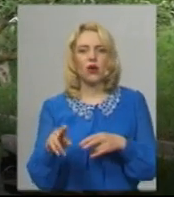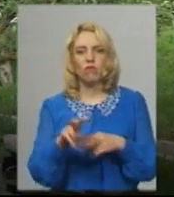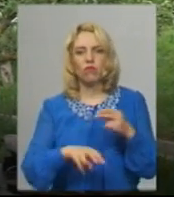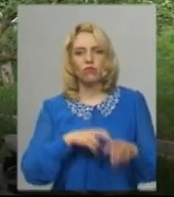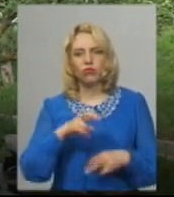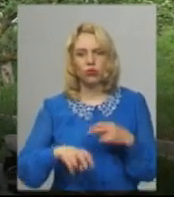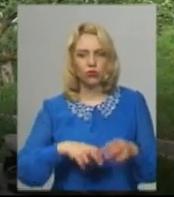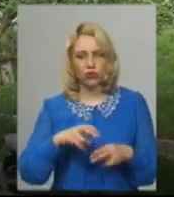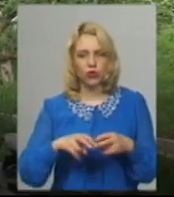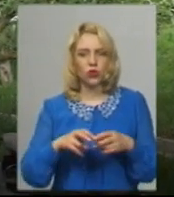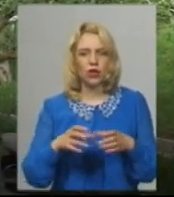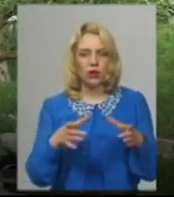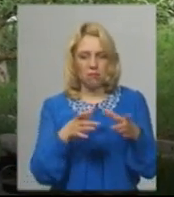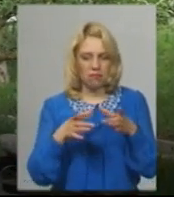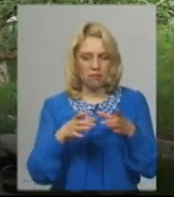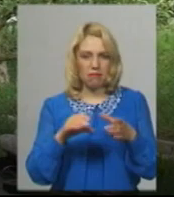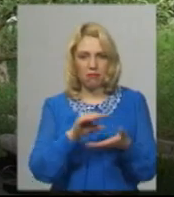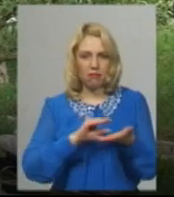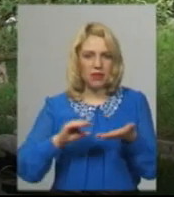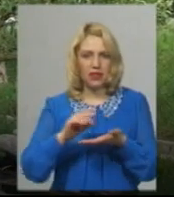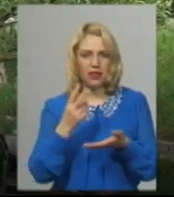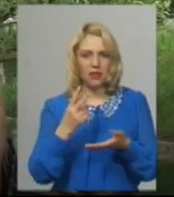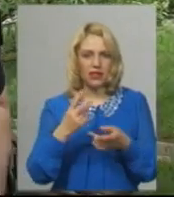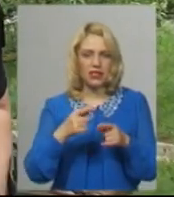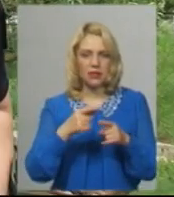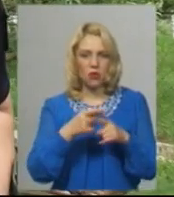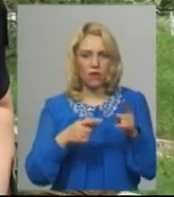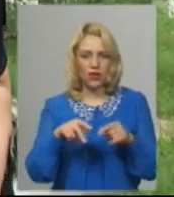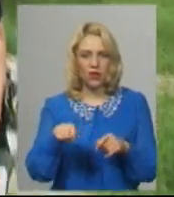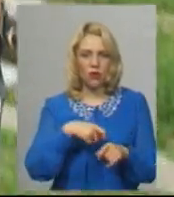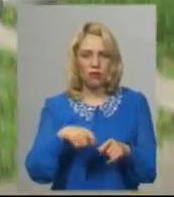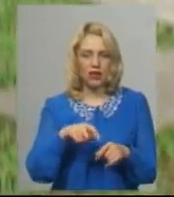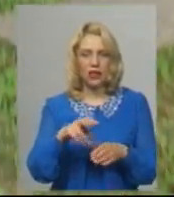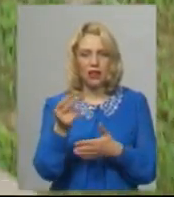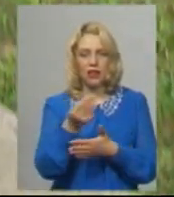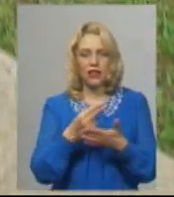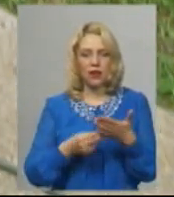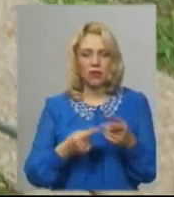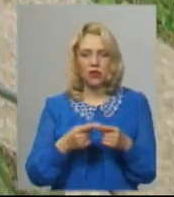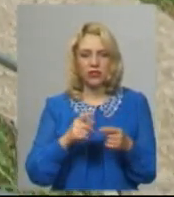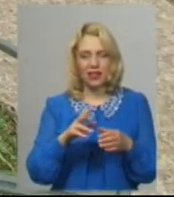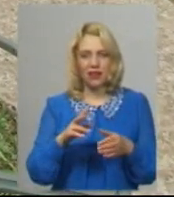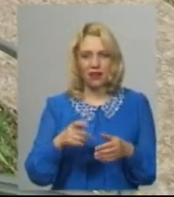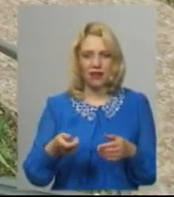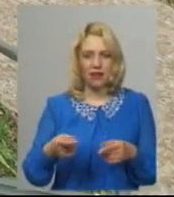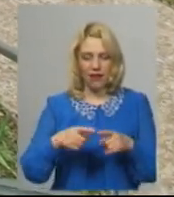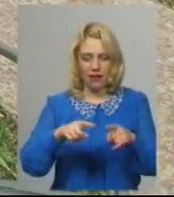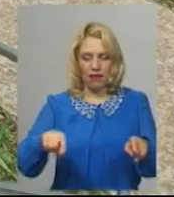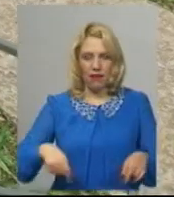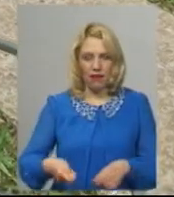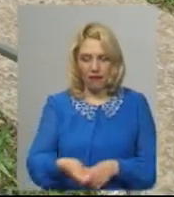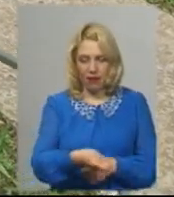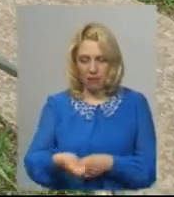2,5 метрів і, як показано на картинці на самій рамці, не можна працювати на